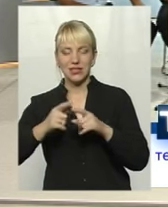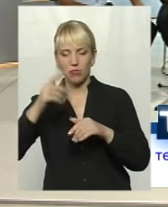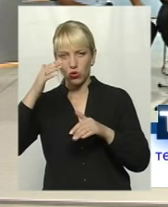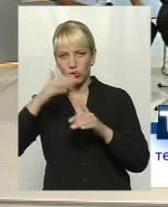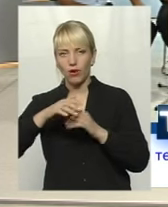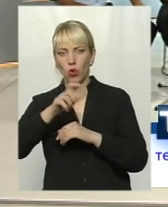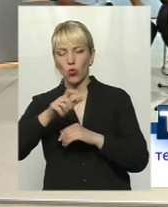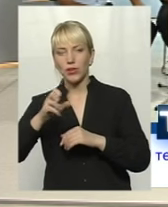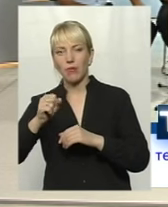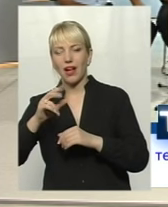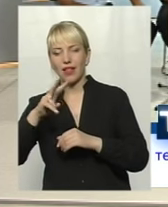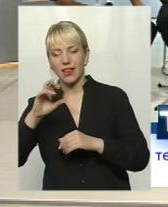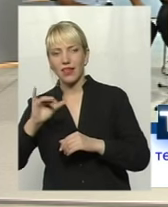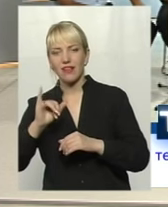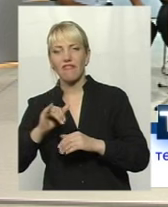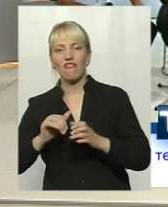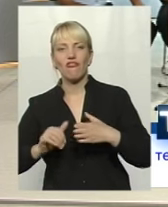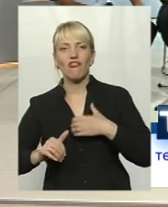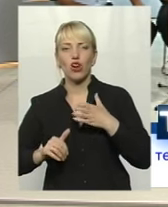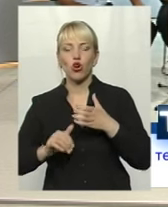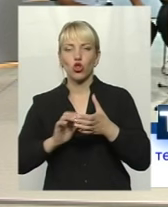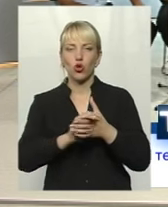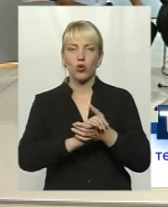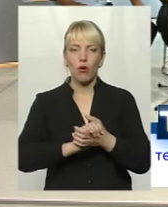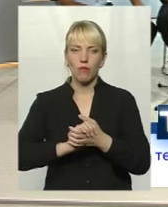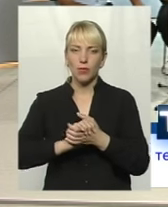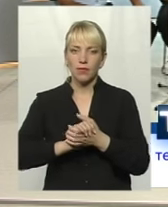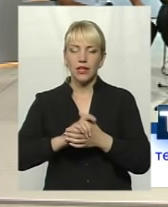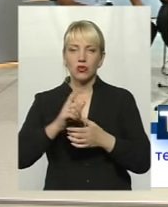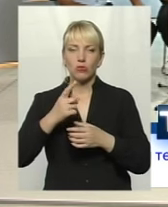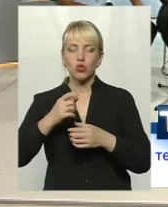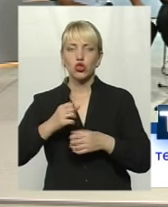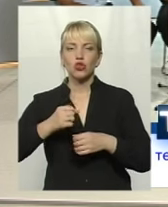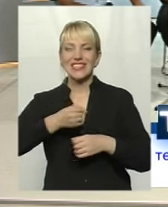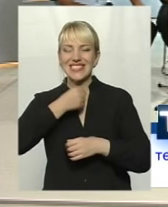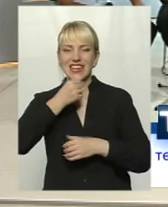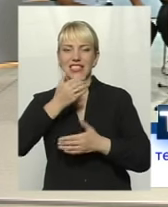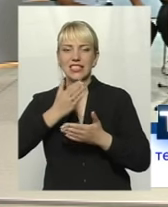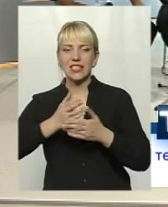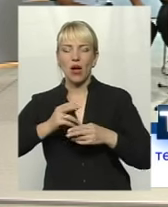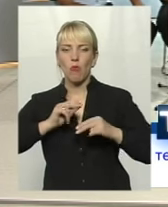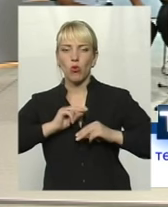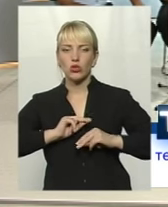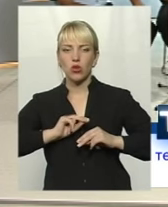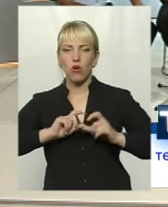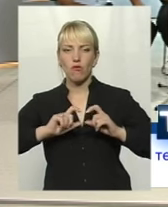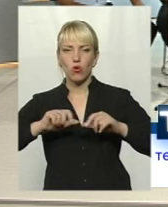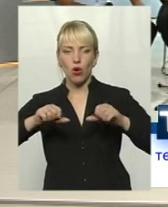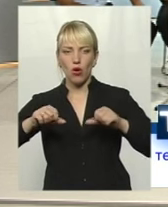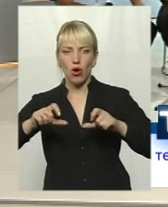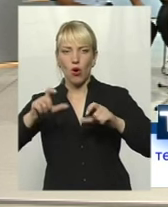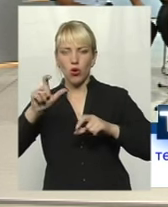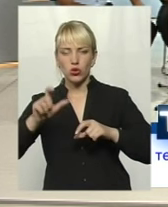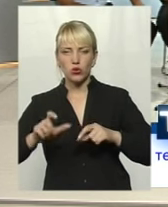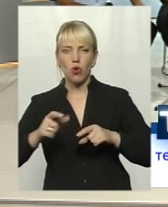людям. З іншого боку, виконкому, в частині доливаваних понаважень, що староста є посадовою особою, і раді об'єднаної громади. Тобто,